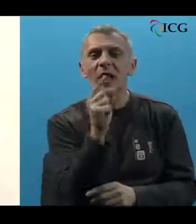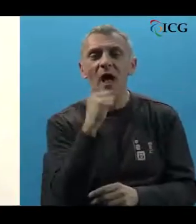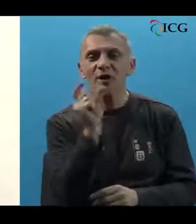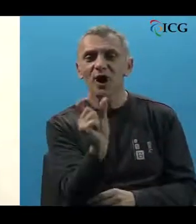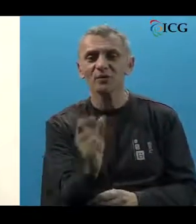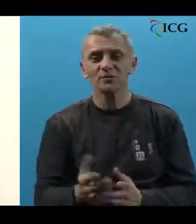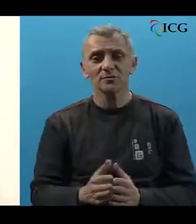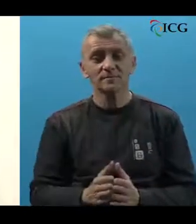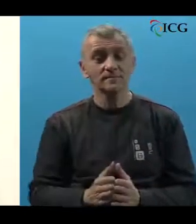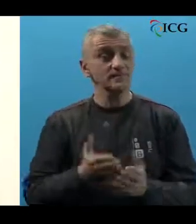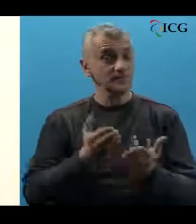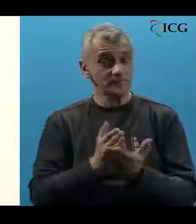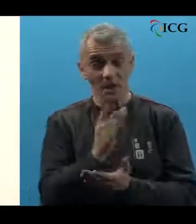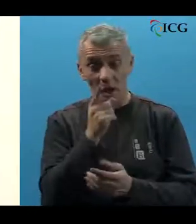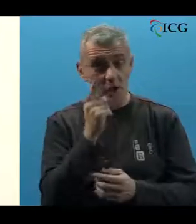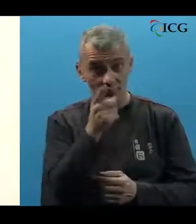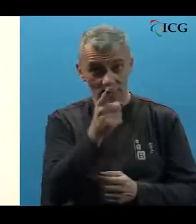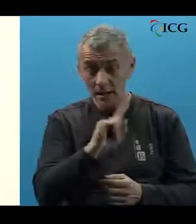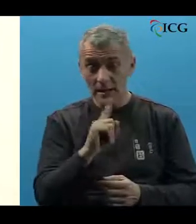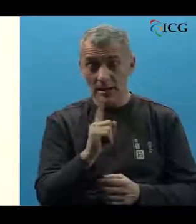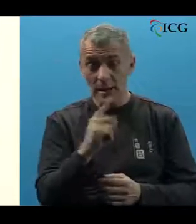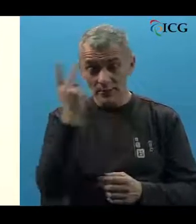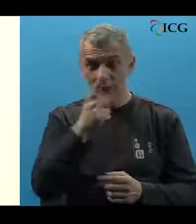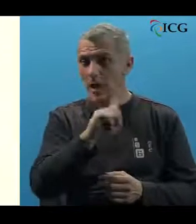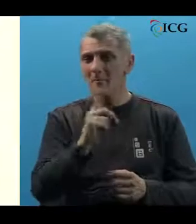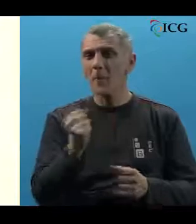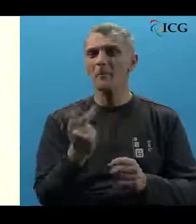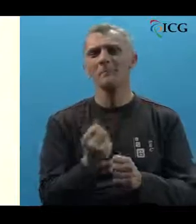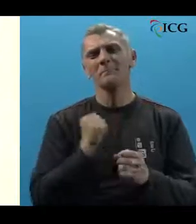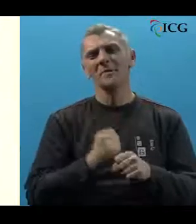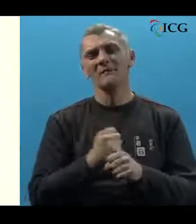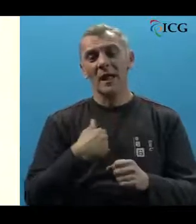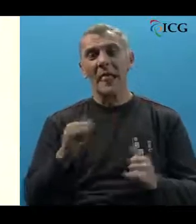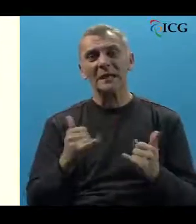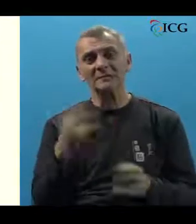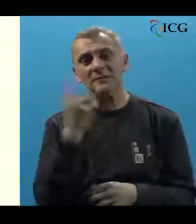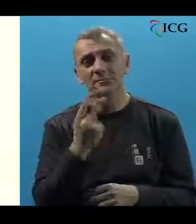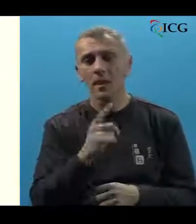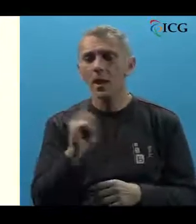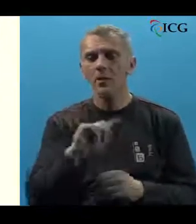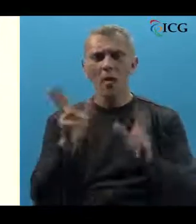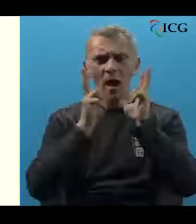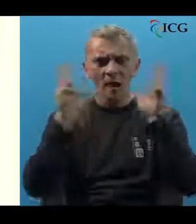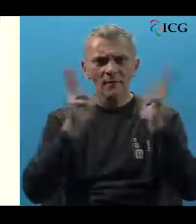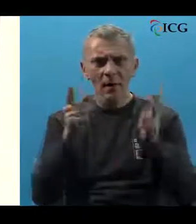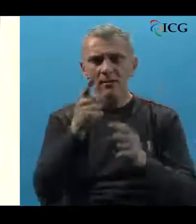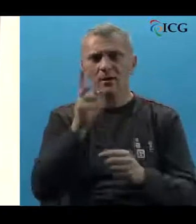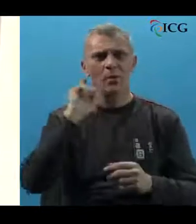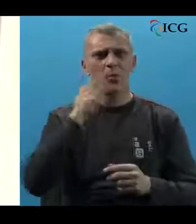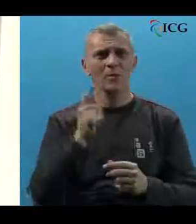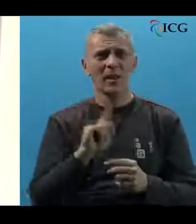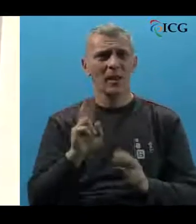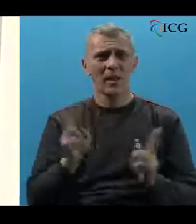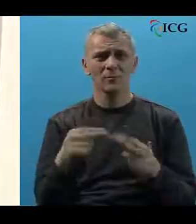Ako vi niste razumijeli, ne pravite se da jeste. Nemojte vikati jer vas i onako